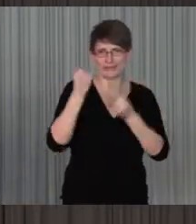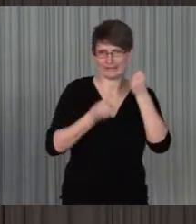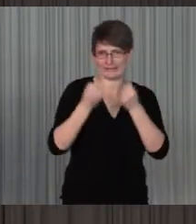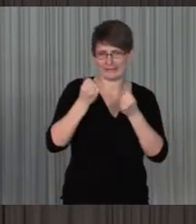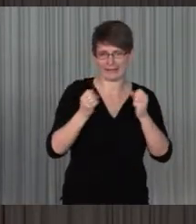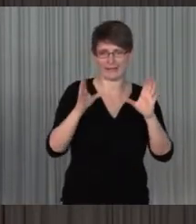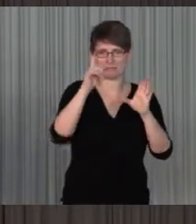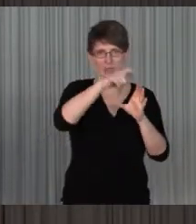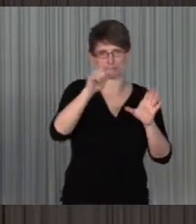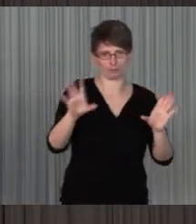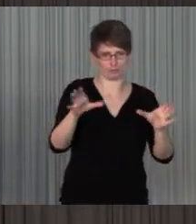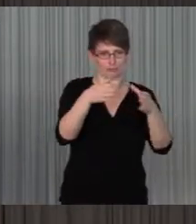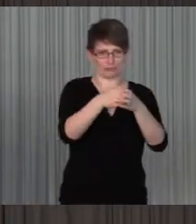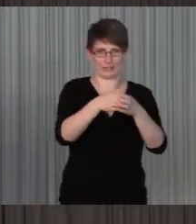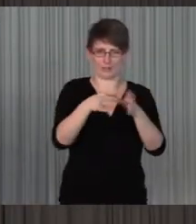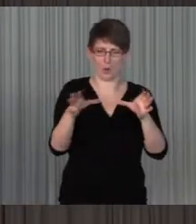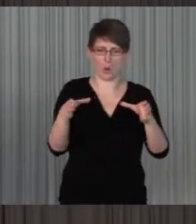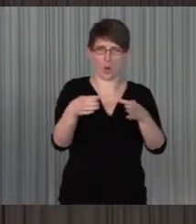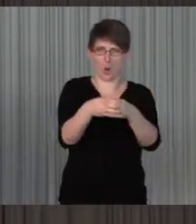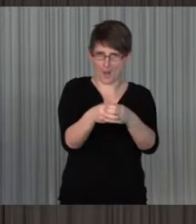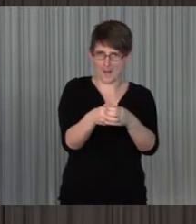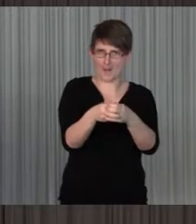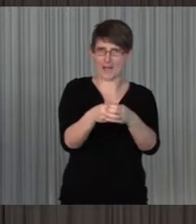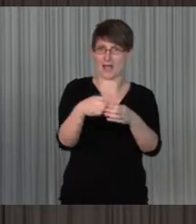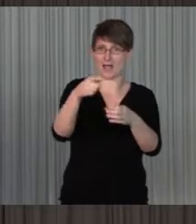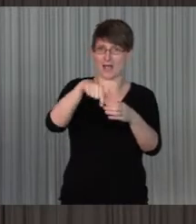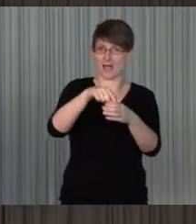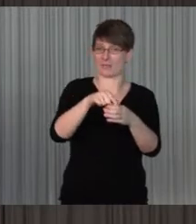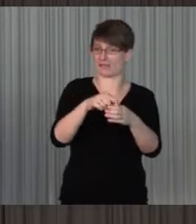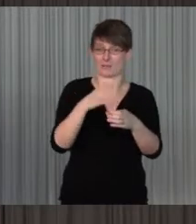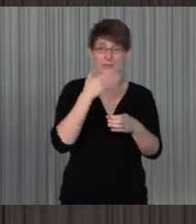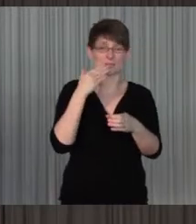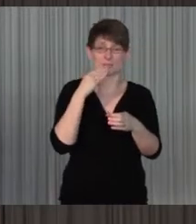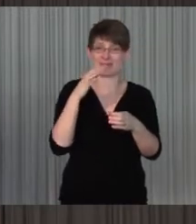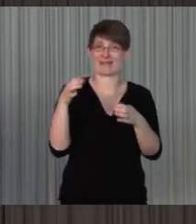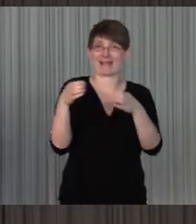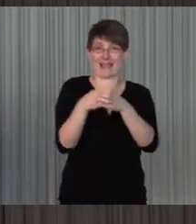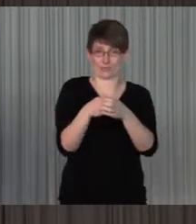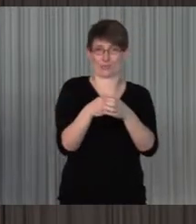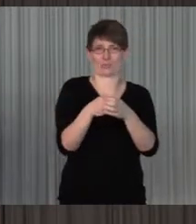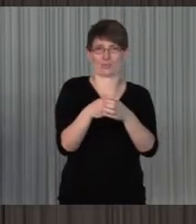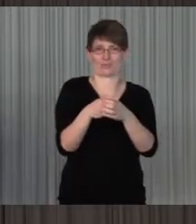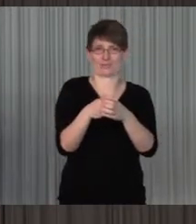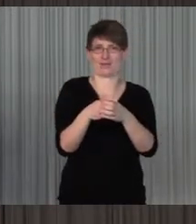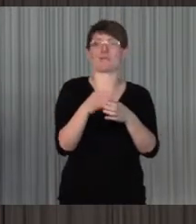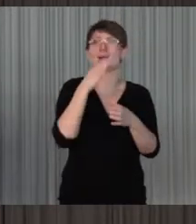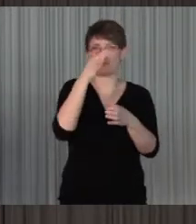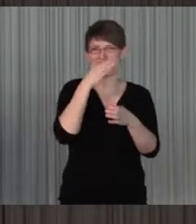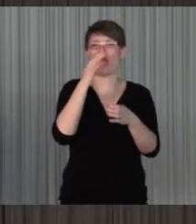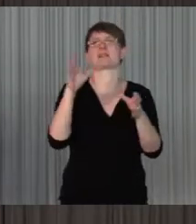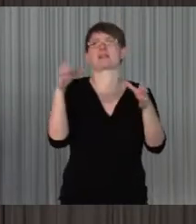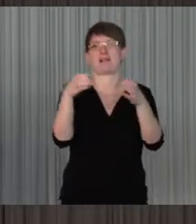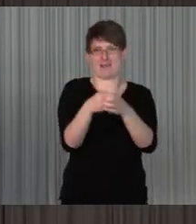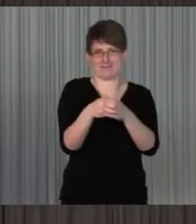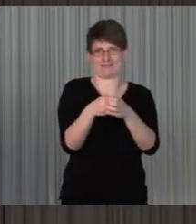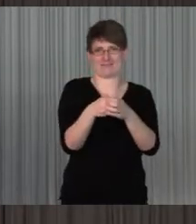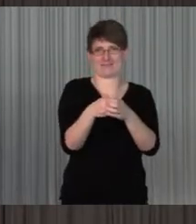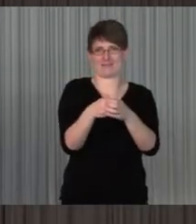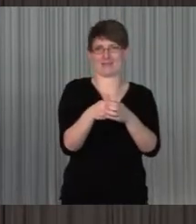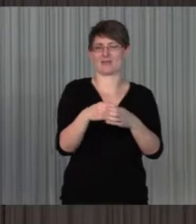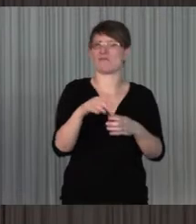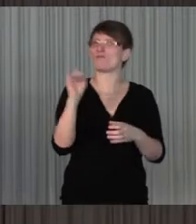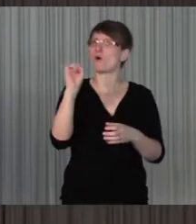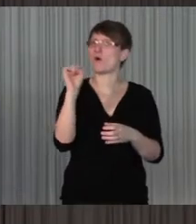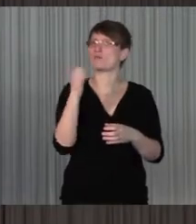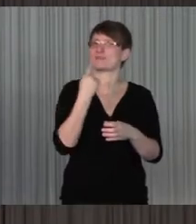das ist in der Befragung die kleinste Gruppe, ist aber ganz und gar keine kleine Gruppe insgesamt, aber sie ist deshalb in der Befragung die kleinste Gruppe, weil